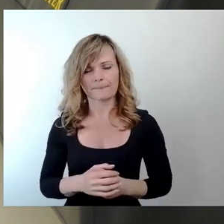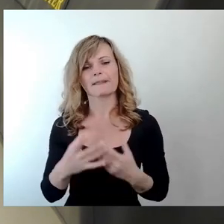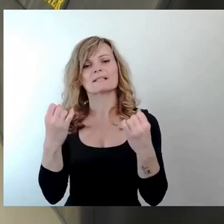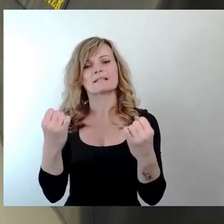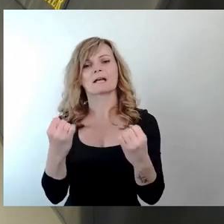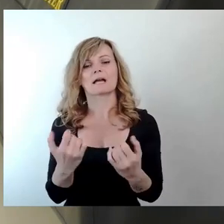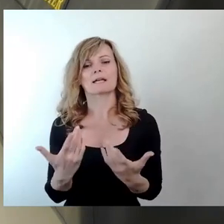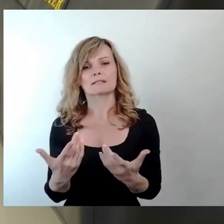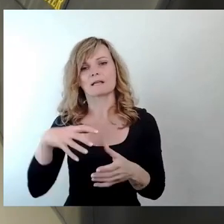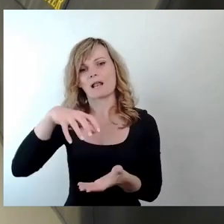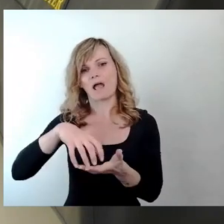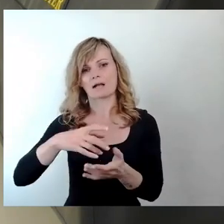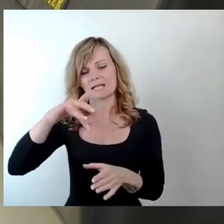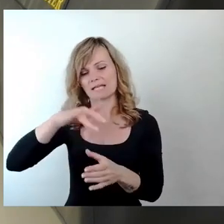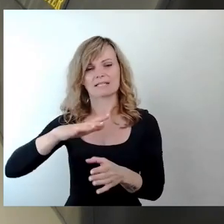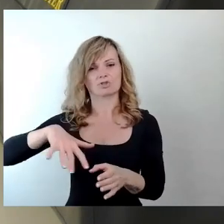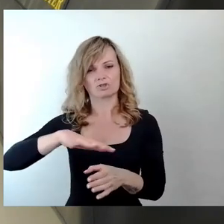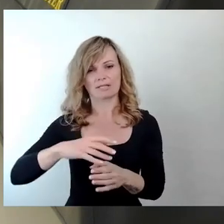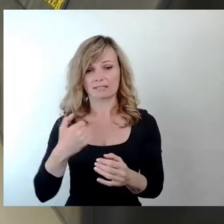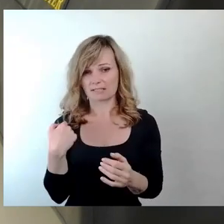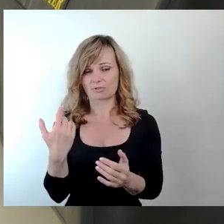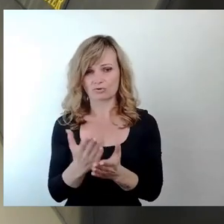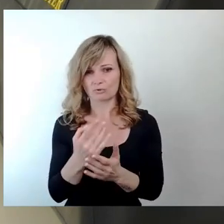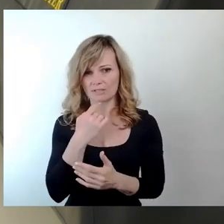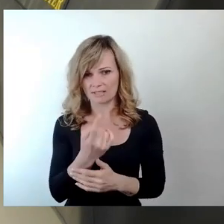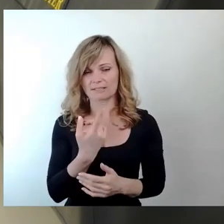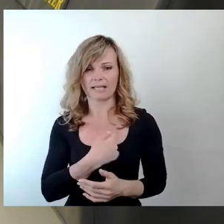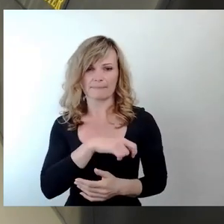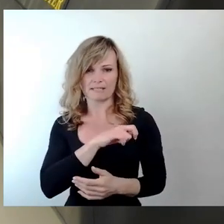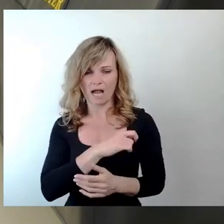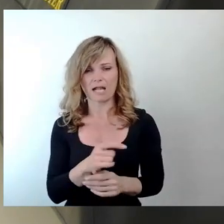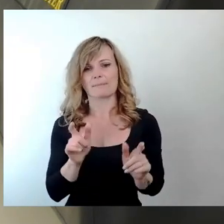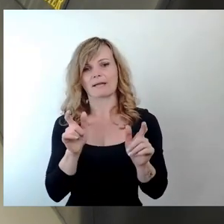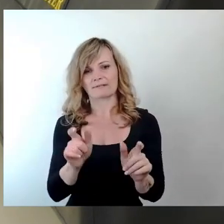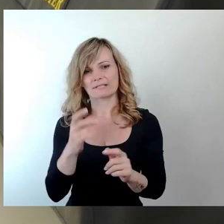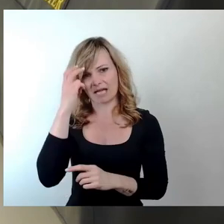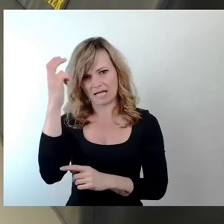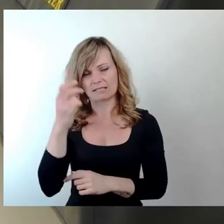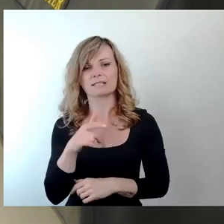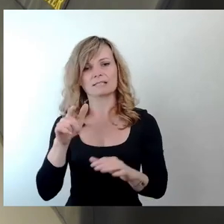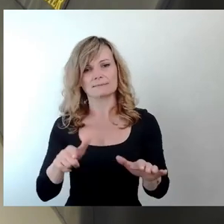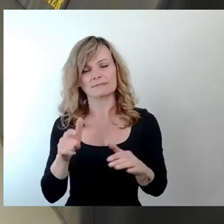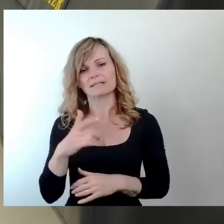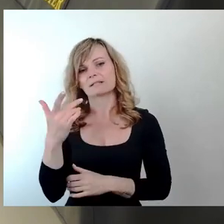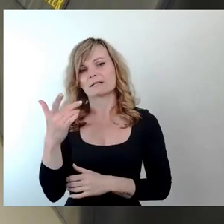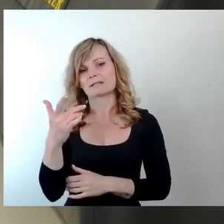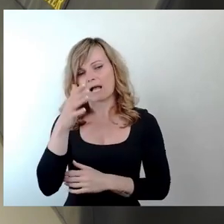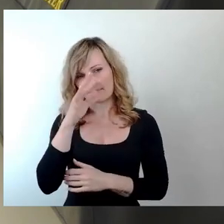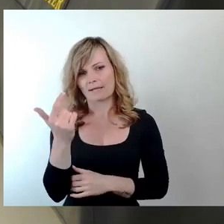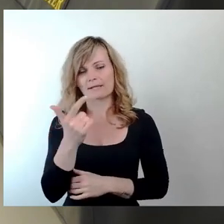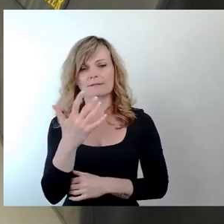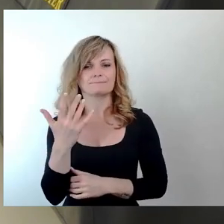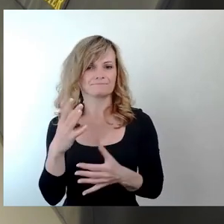Hier ist, wie bereits im Kriminalpräventiven Rat am 17. April 2024 umfassend informiert wurde,